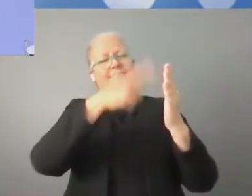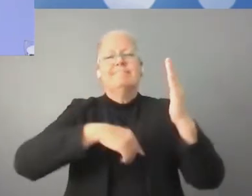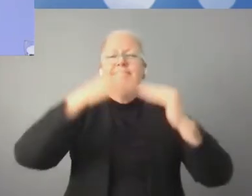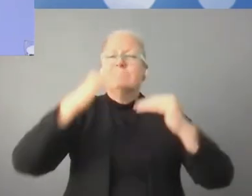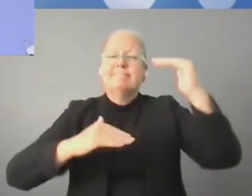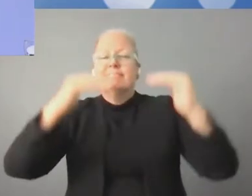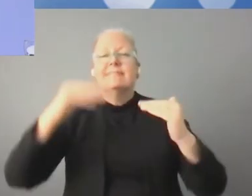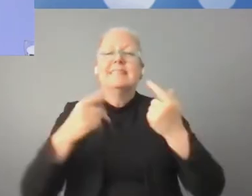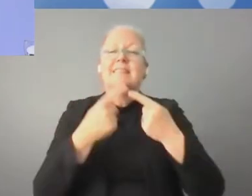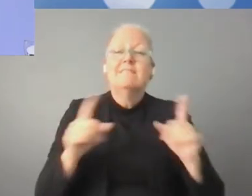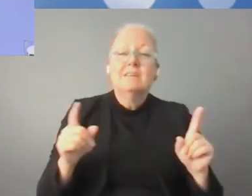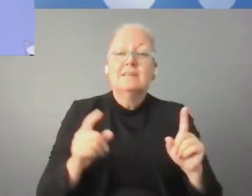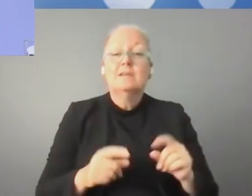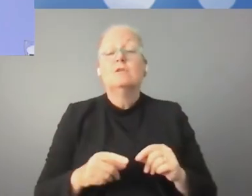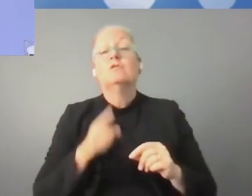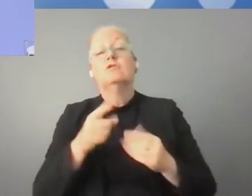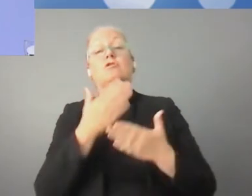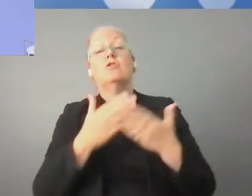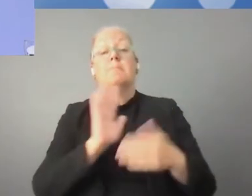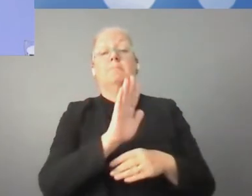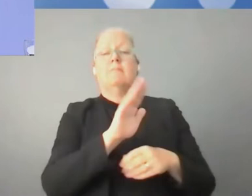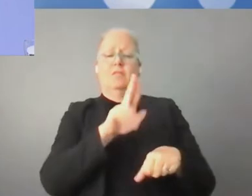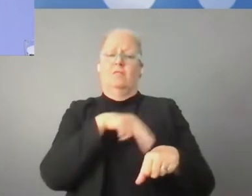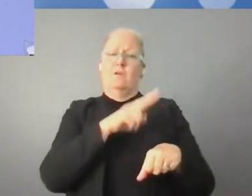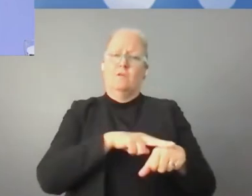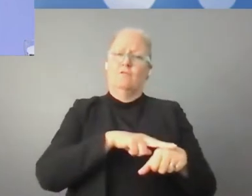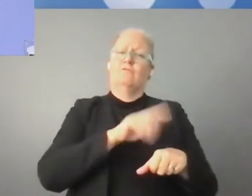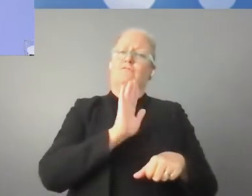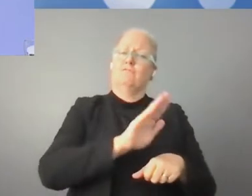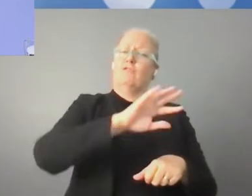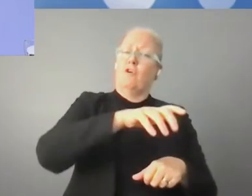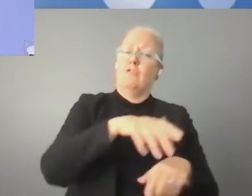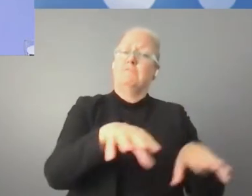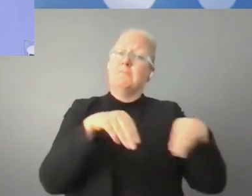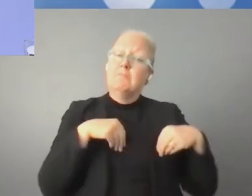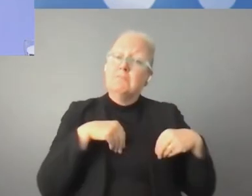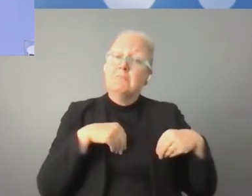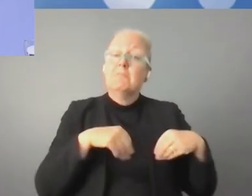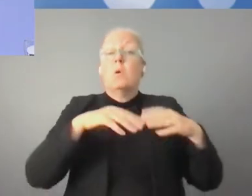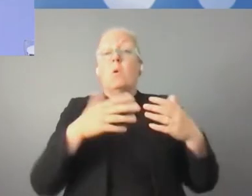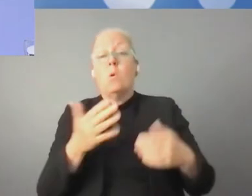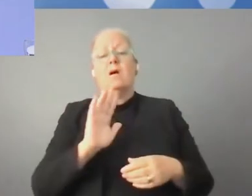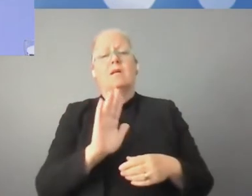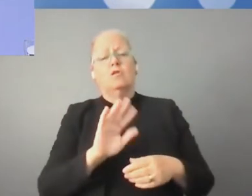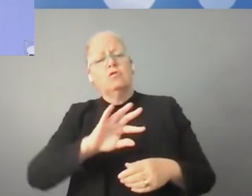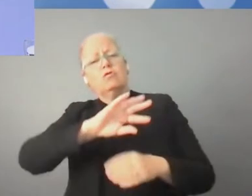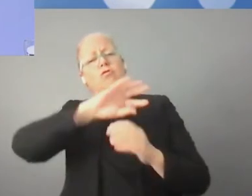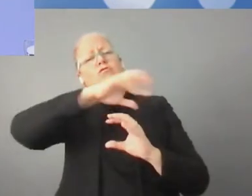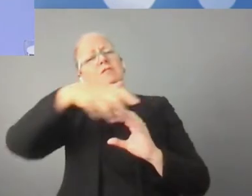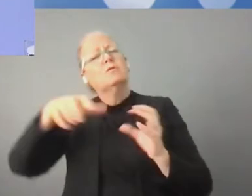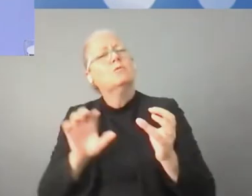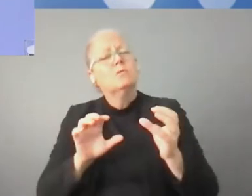Niektóre regulacje będą wdrażane na poziomie krajowym z pewnością, a może nawet na poziomie regionalnym.